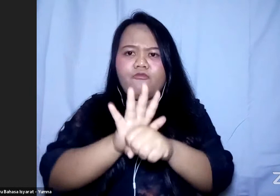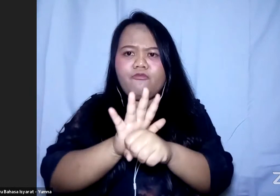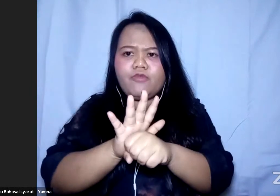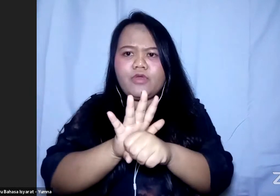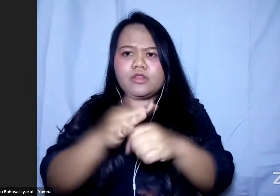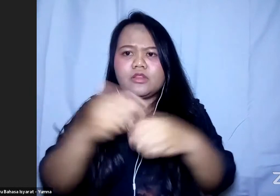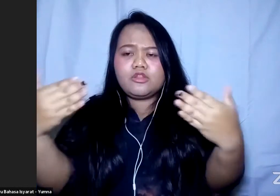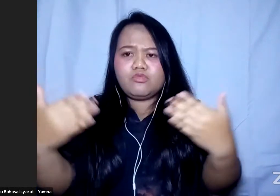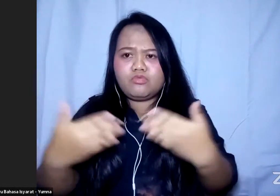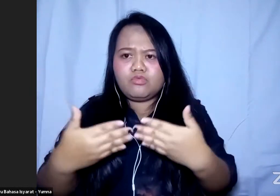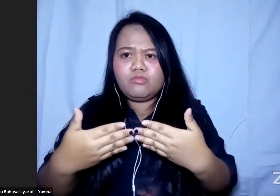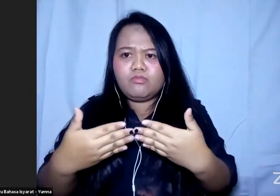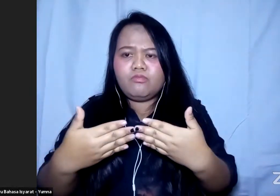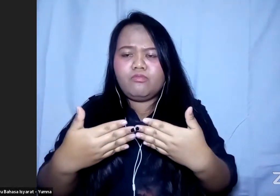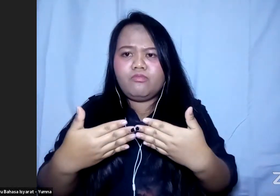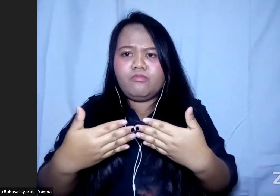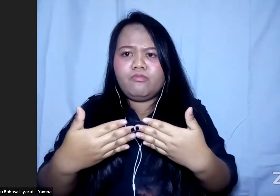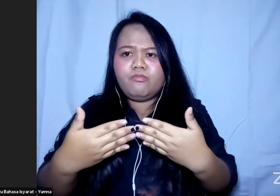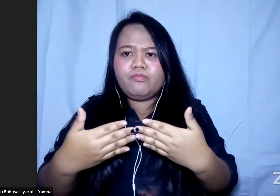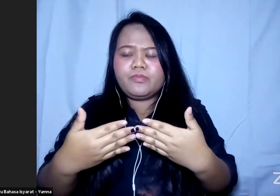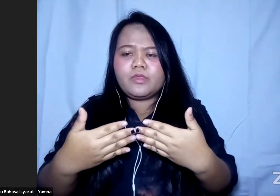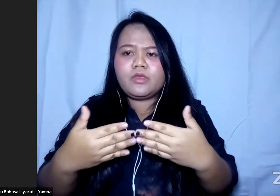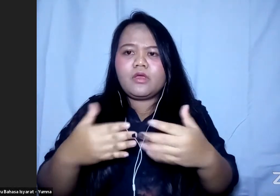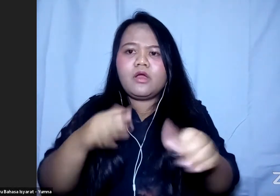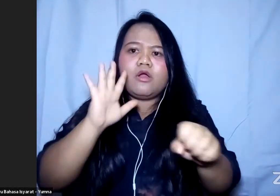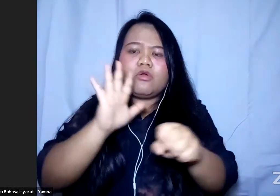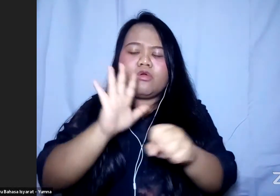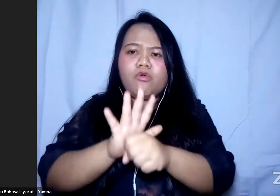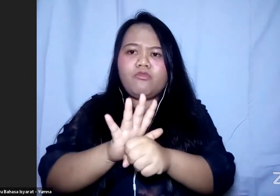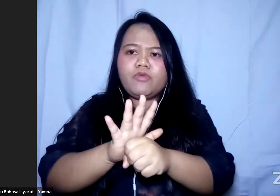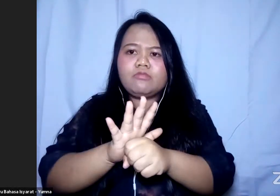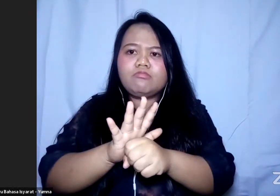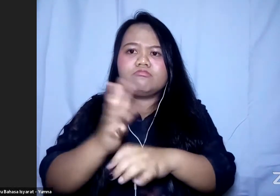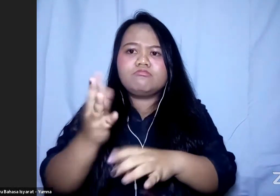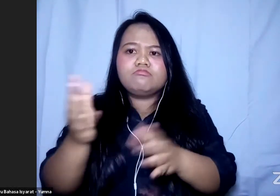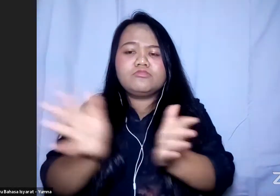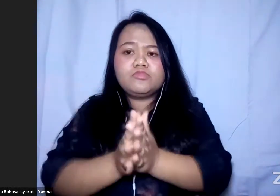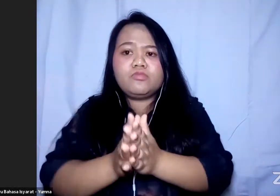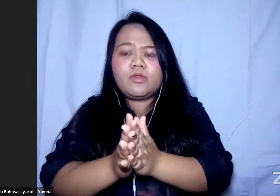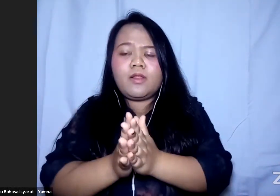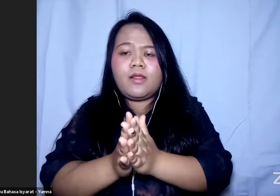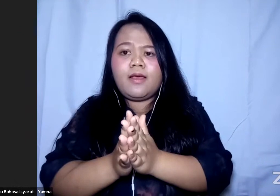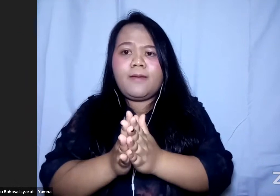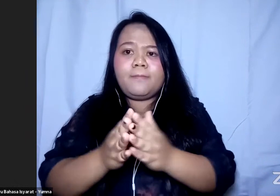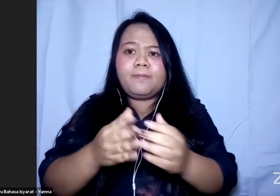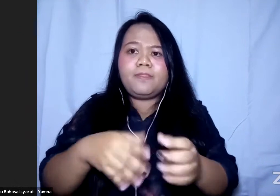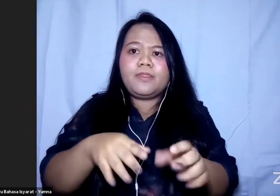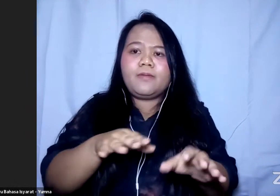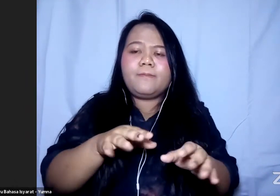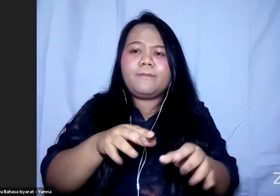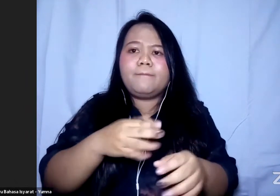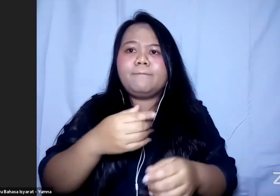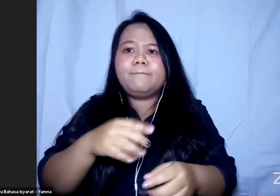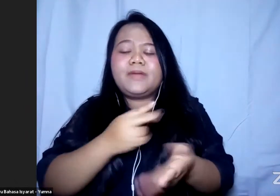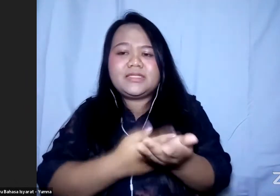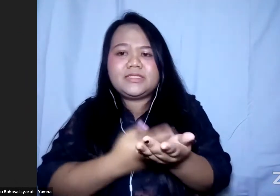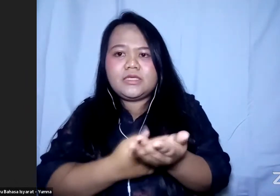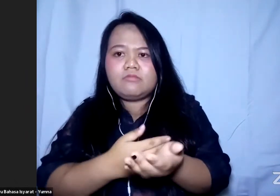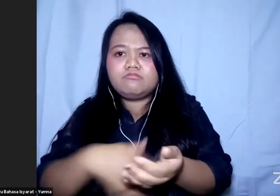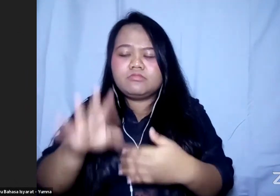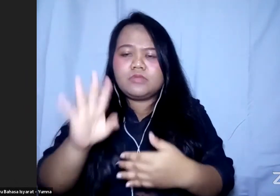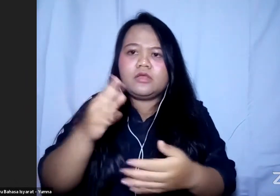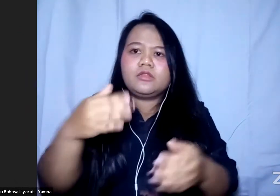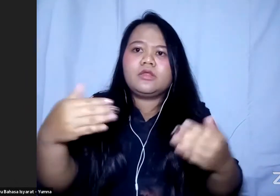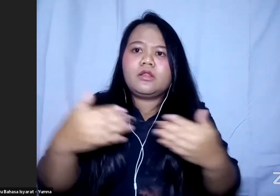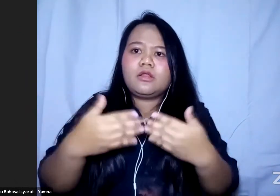ditutup Kemudian ketika kondisi COVID Jumlah pasien COVID berkurang di daerah tersebut Mungkin boleh dibuka lagi Tapi kemudian